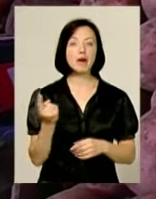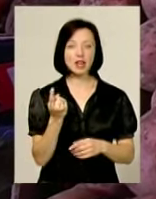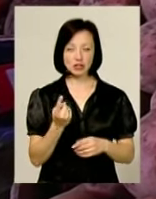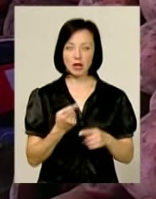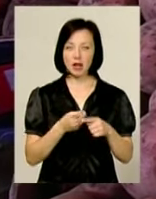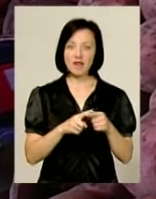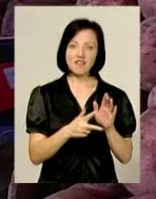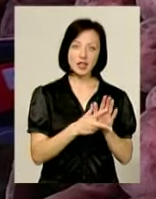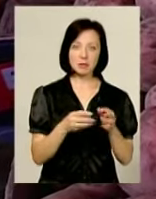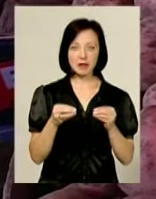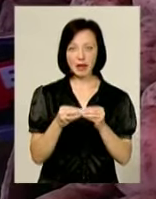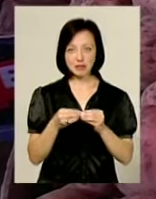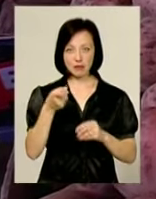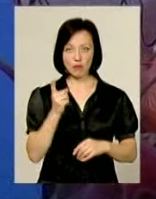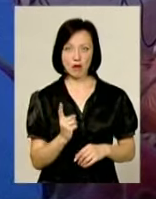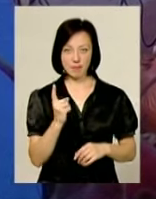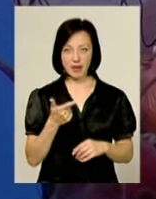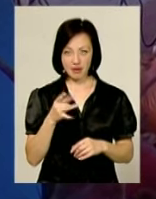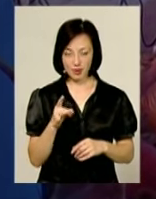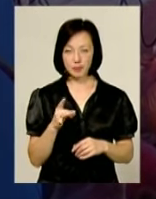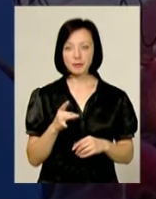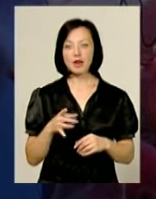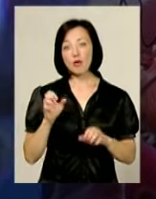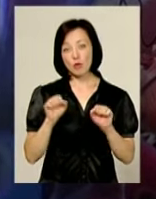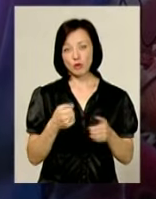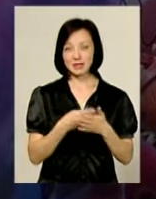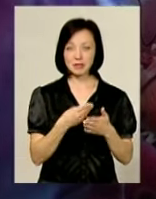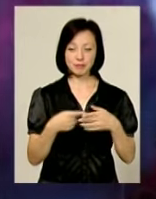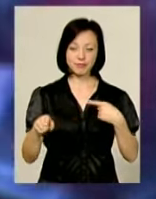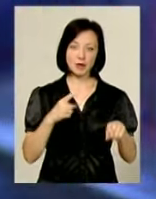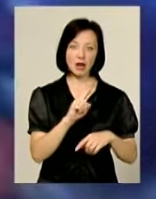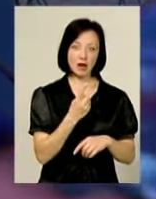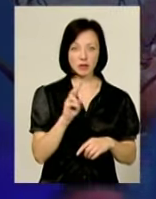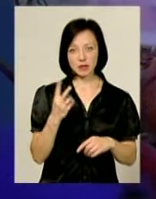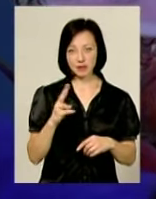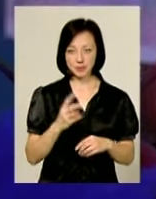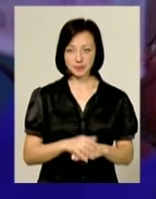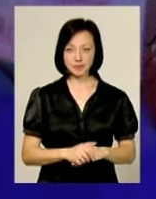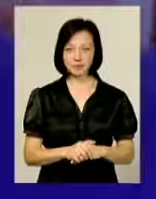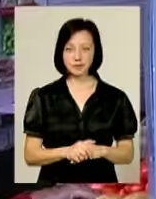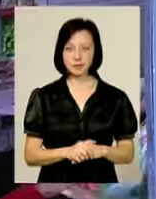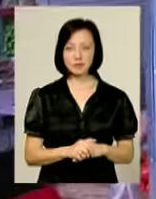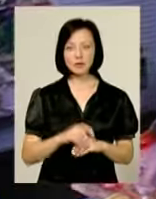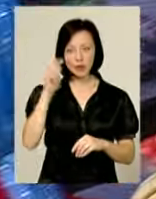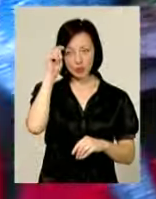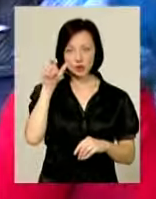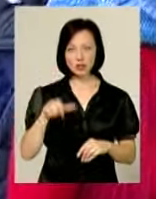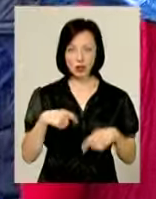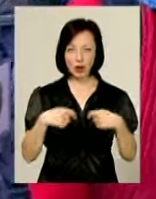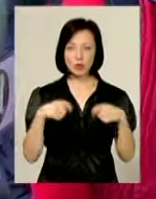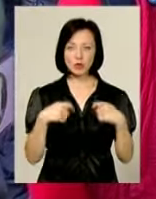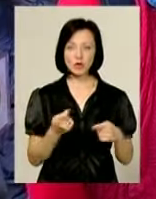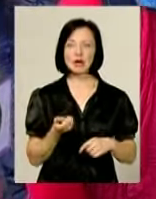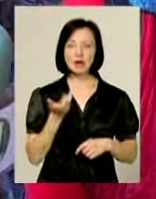вона 8-10 гривень за кілограм. По районах, до речі, ціни можуть різнитися на одну-дві гривні. Олександр овочами на ринку торгує